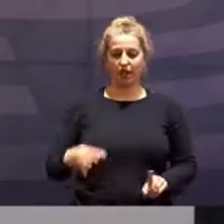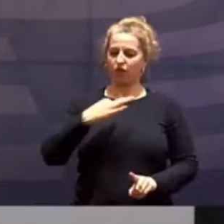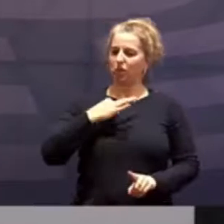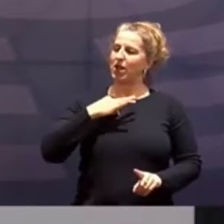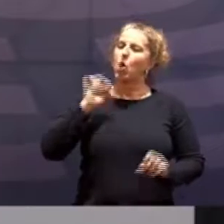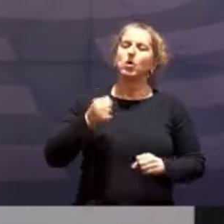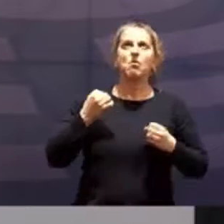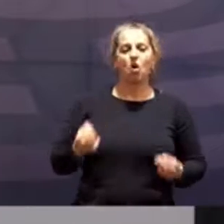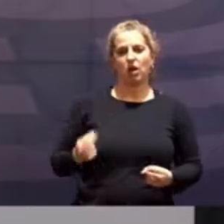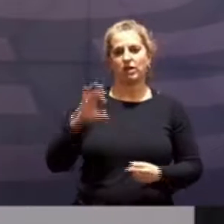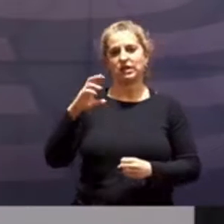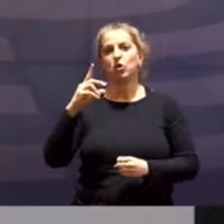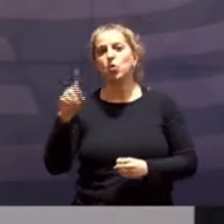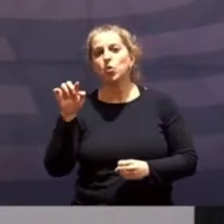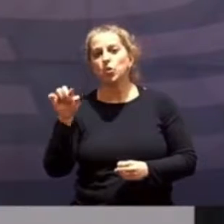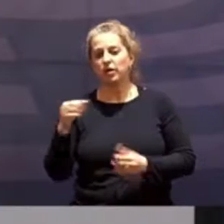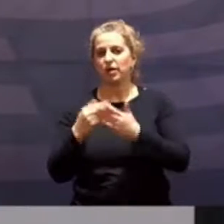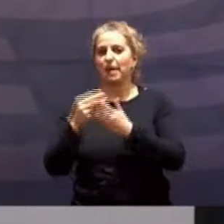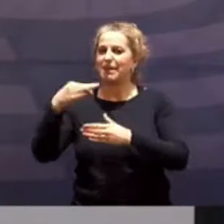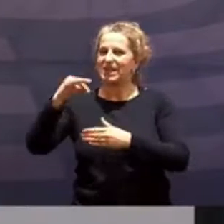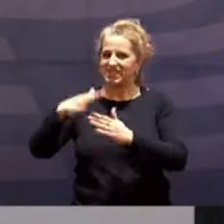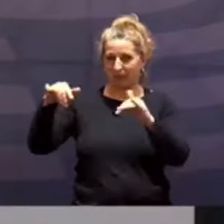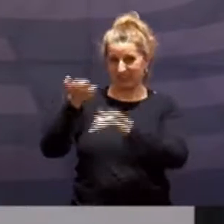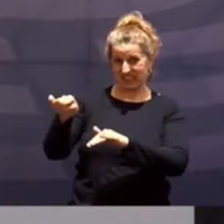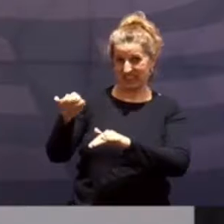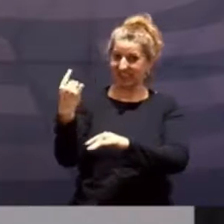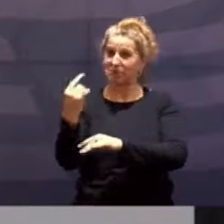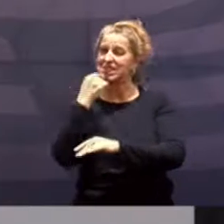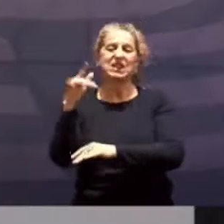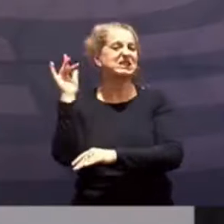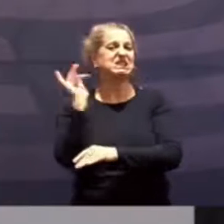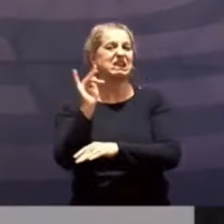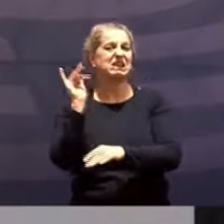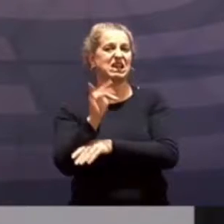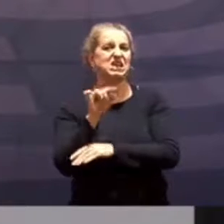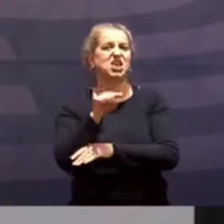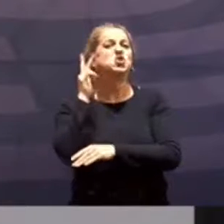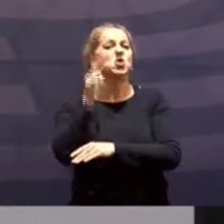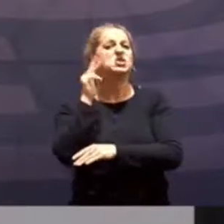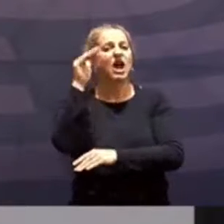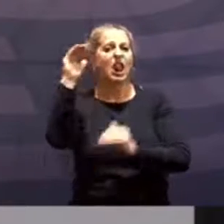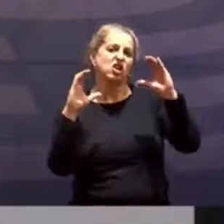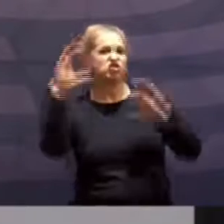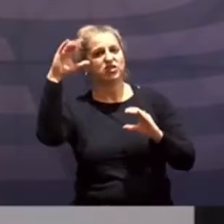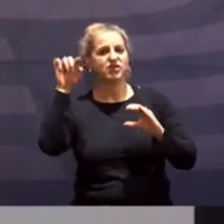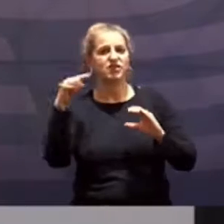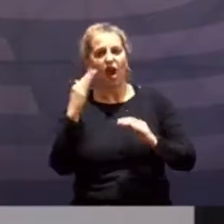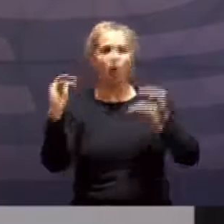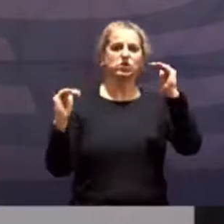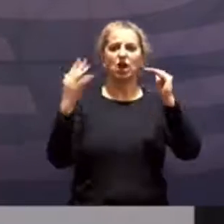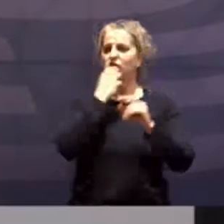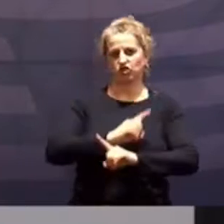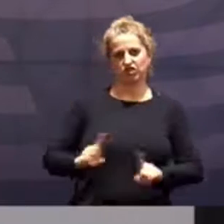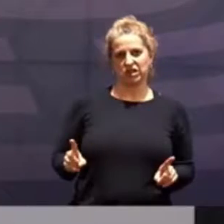dass die CDU-Ministerpräsidentinnen und Präsidenten sich hier dagegen ausgesprochen haben, diese soziale Unwucht auszugleichen.